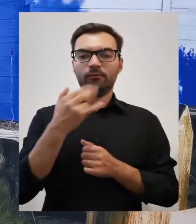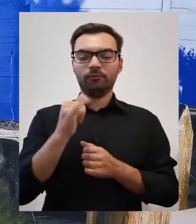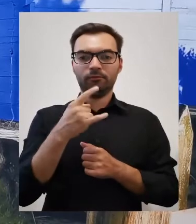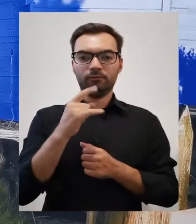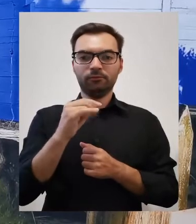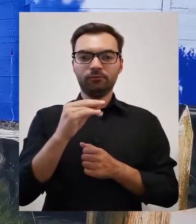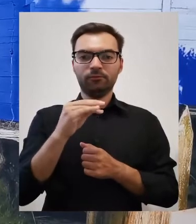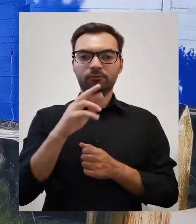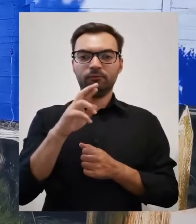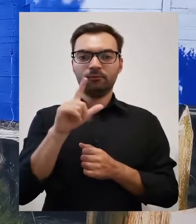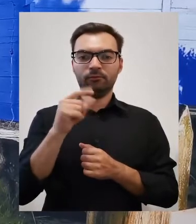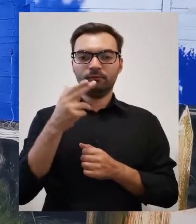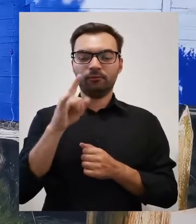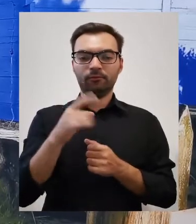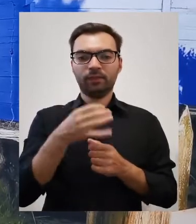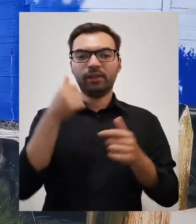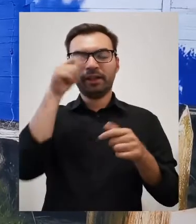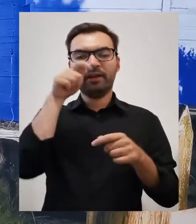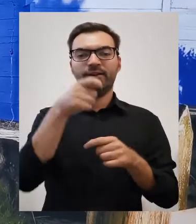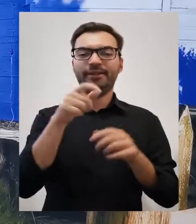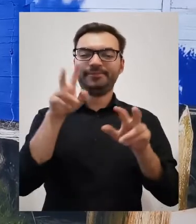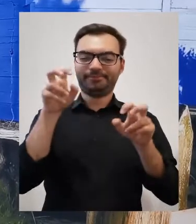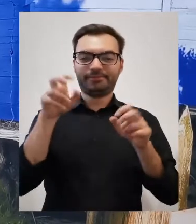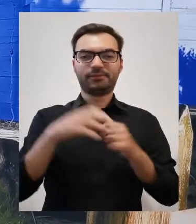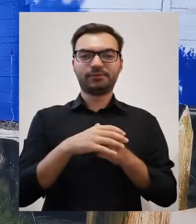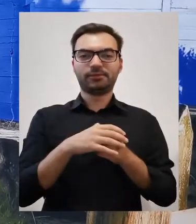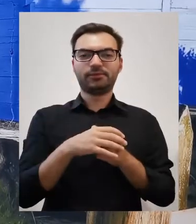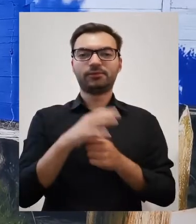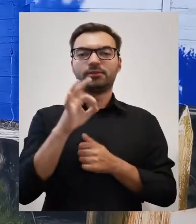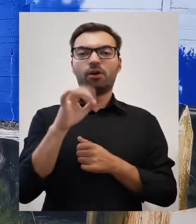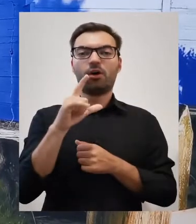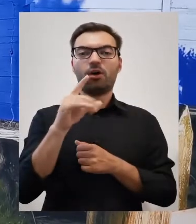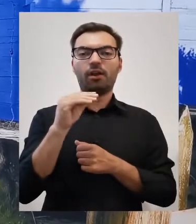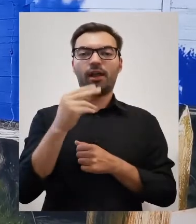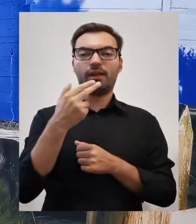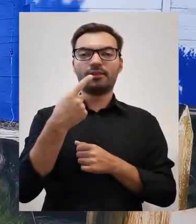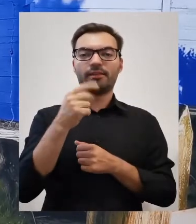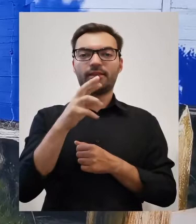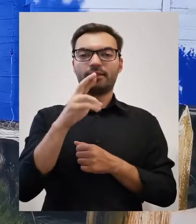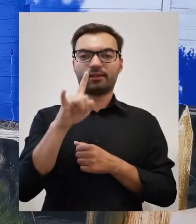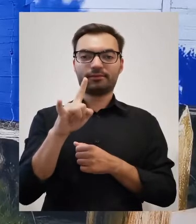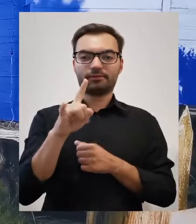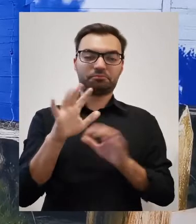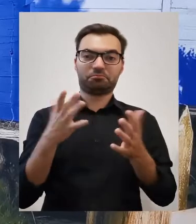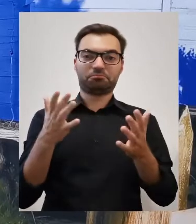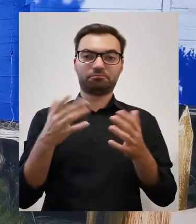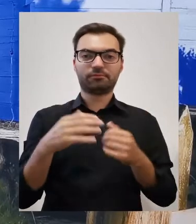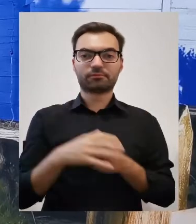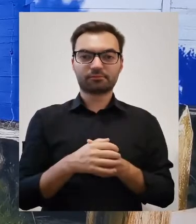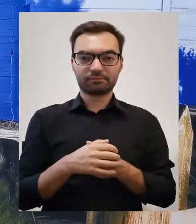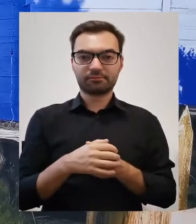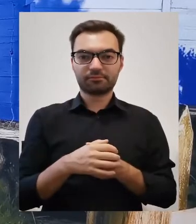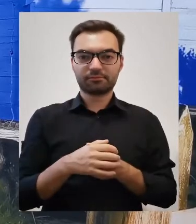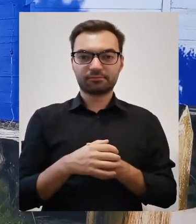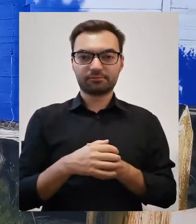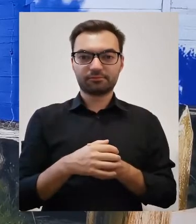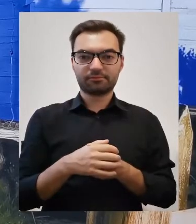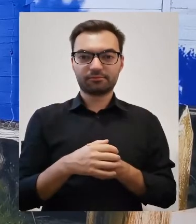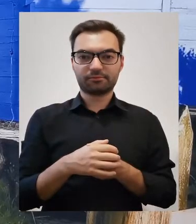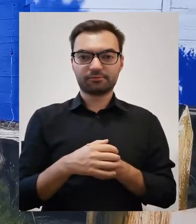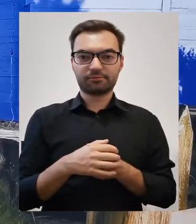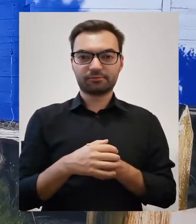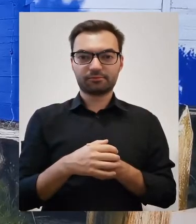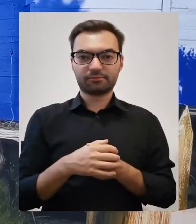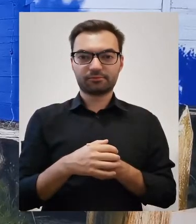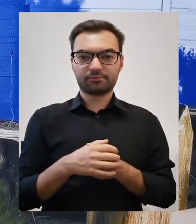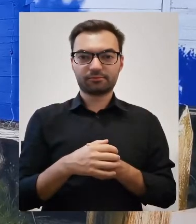Niderlandy. Kiedy zwani byli powszechnie holendrami, no i tak, rzeczywiście, to